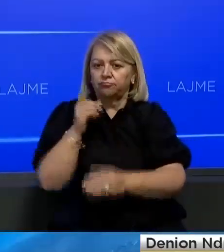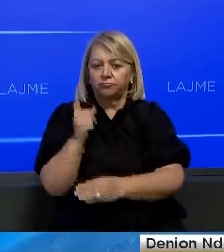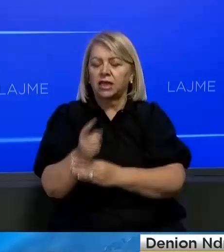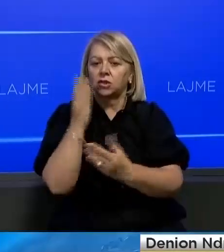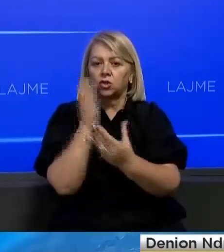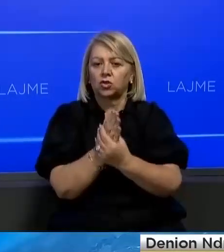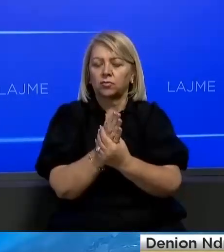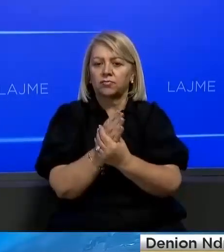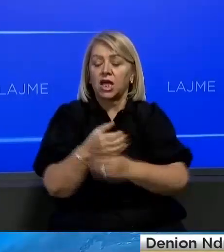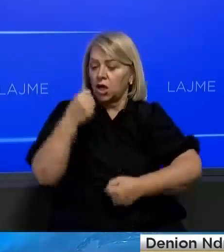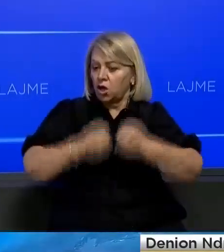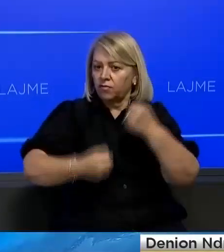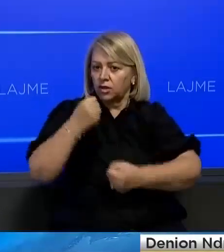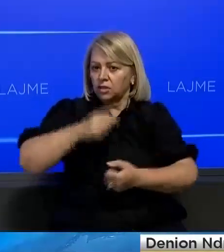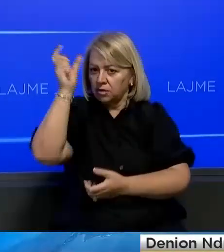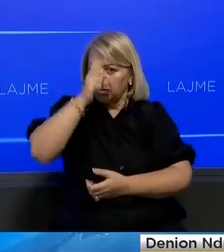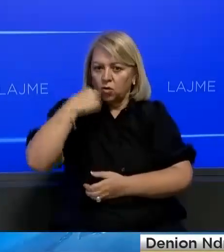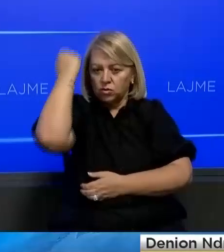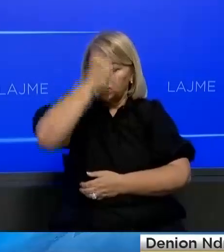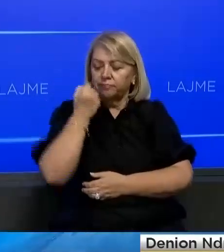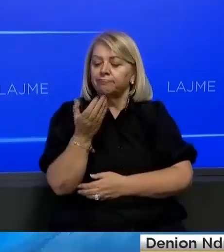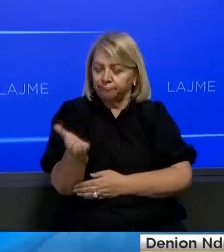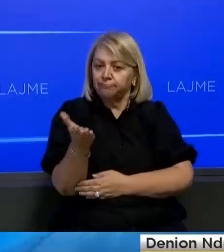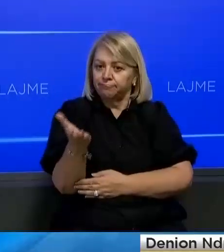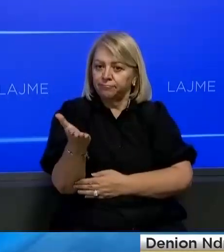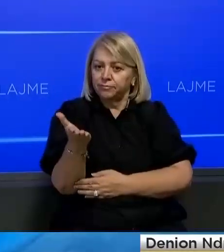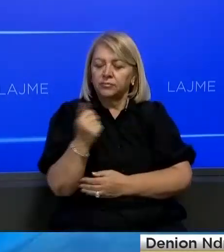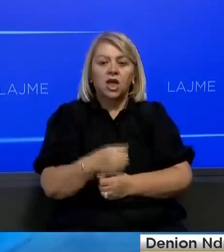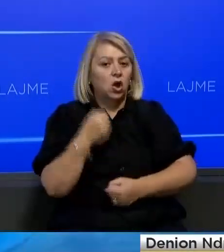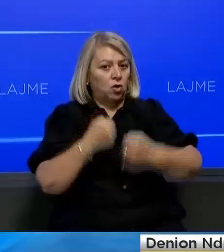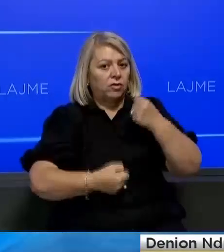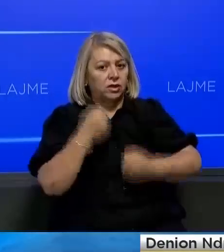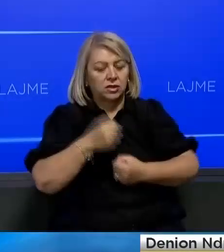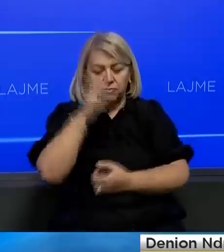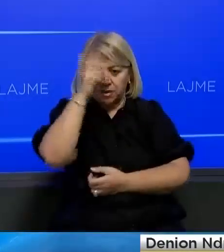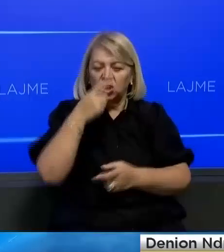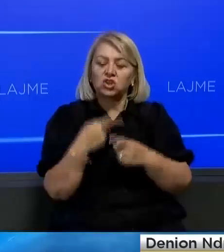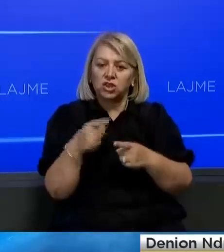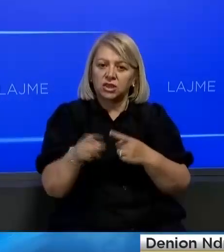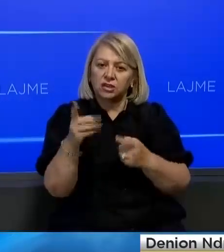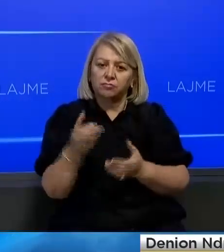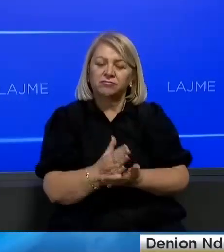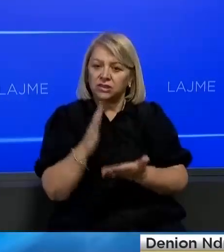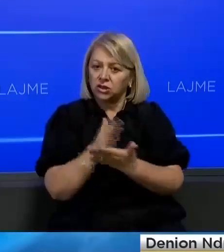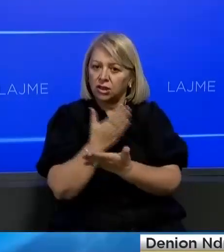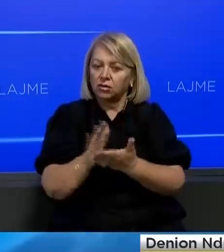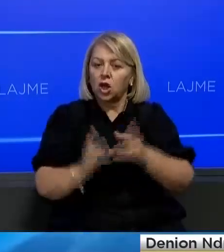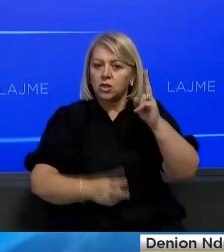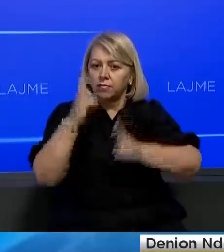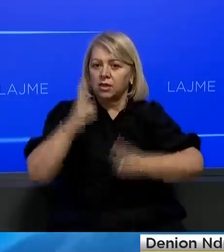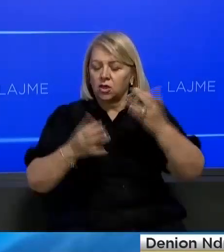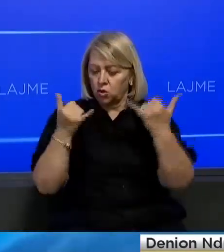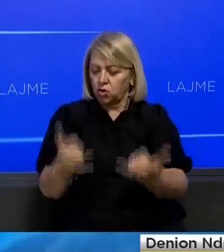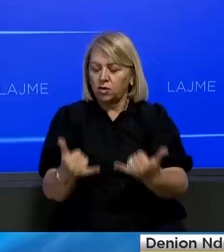rezolut të genocidit sërbë në Kosovë. Në fakt, kjo ka qënë pra genocidit sërbë në Kosovë ka qënë qështje që i ka ndarë palët në debatin e sotën.